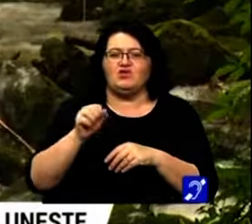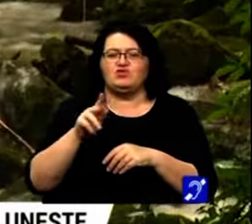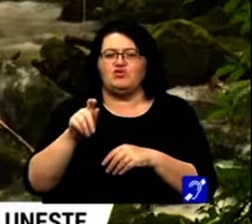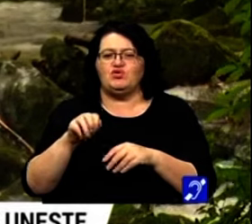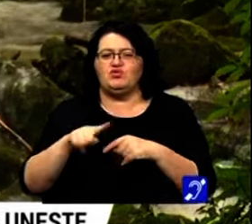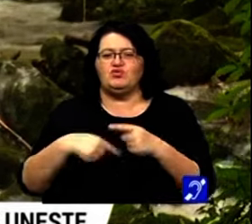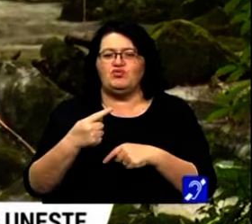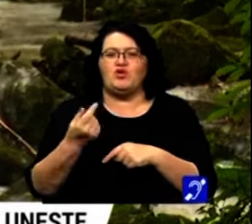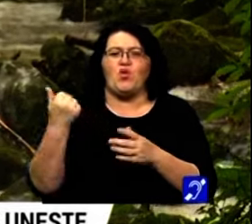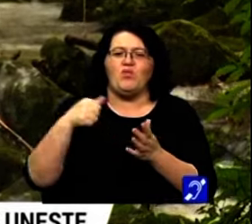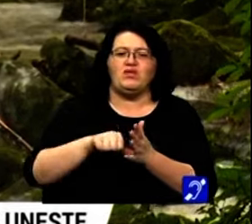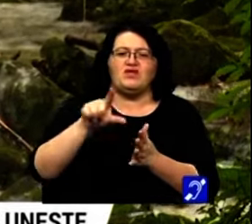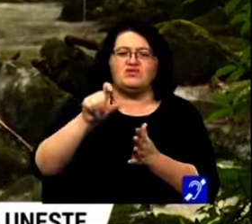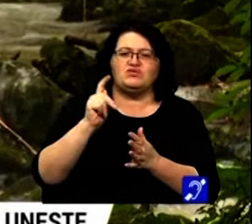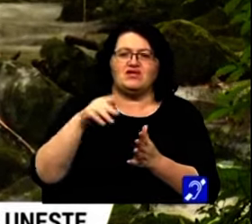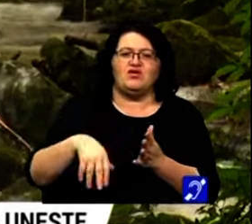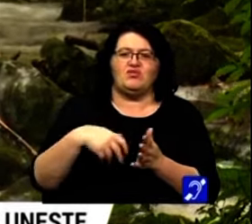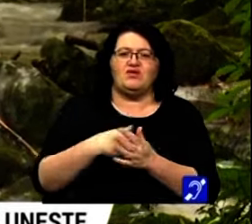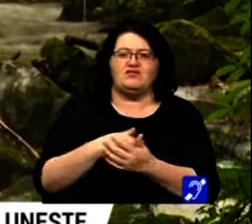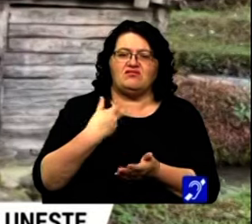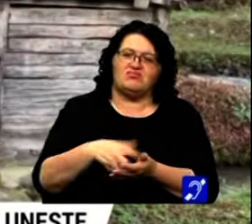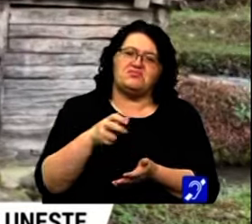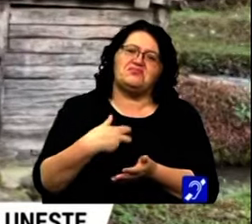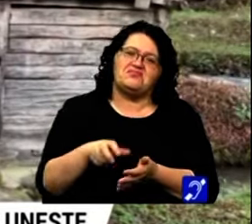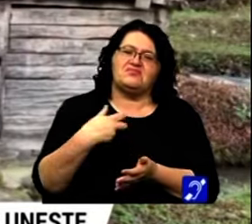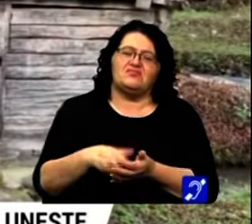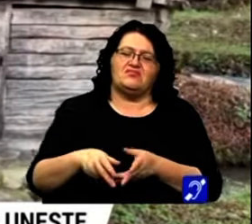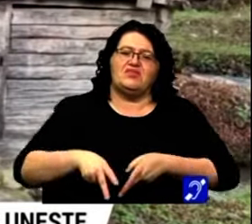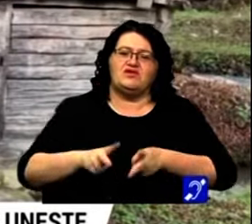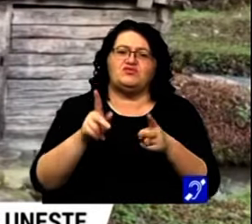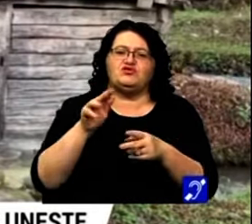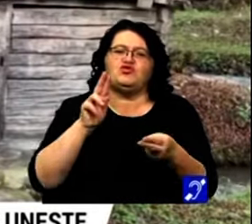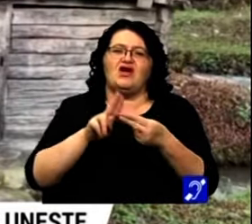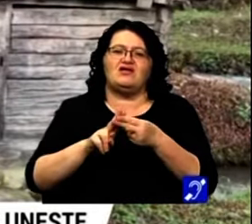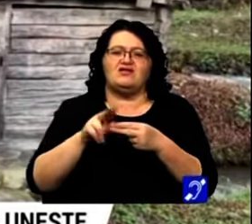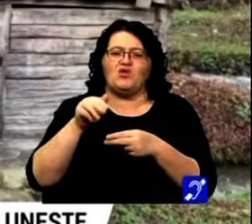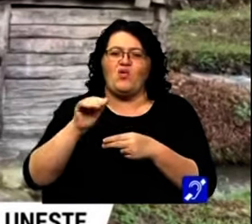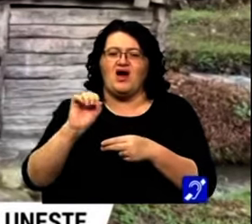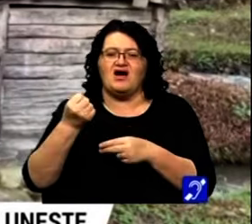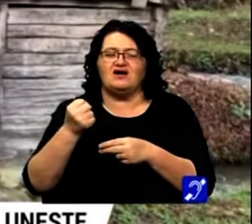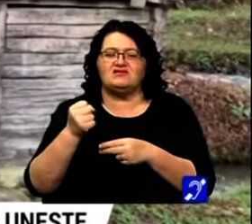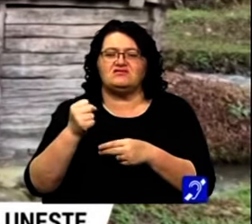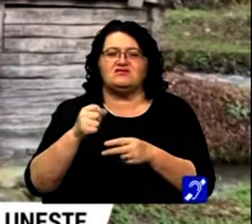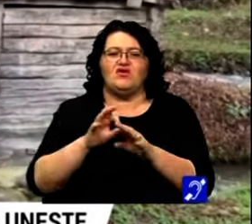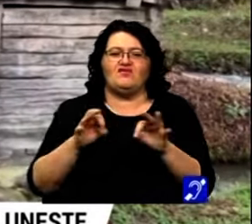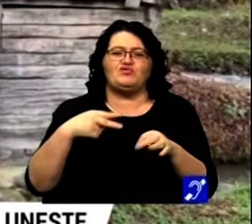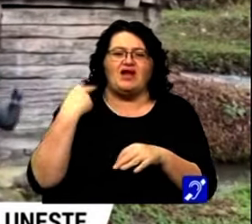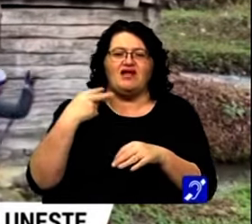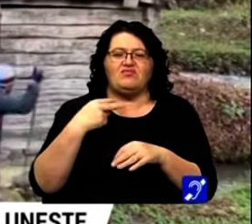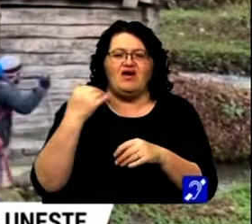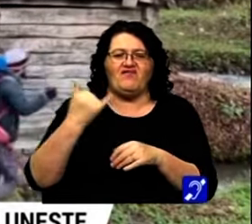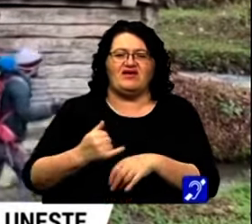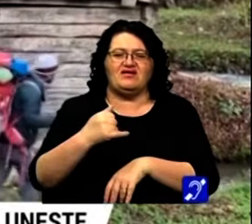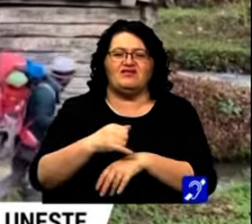după mai bine de 1200 de kilometri parcursi pe jos. Pe traseul Gigi l-a întâlnit pe Nicolaas, un glob trotărelvețian și